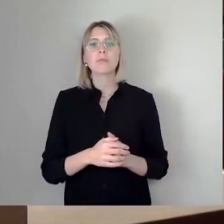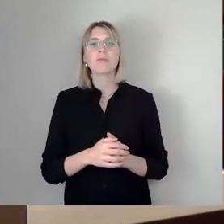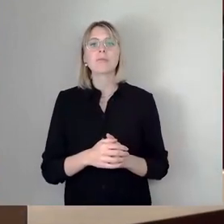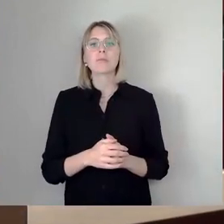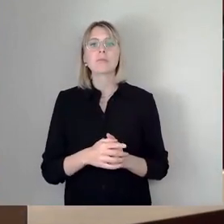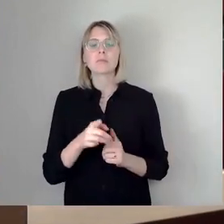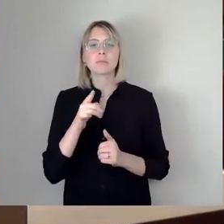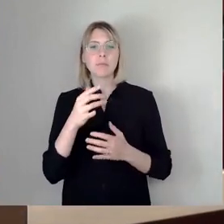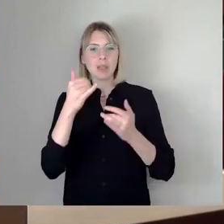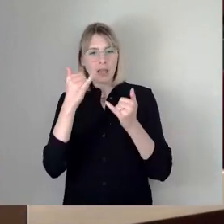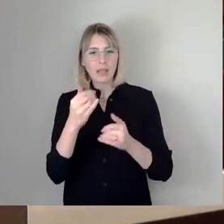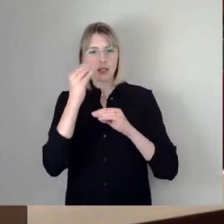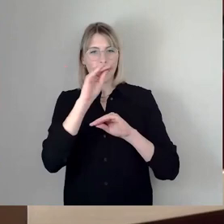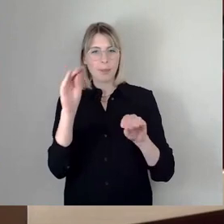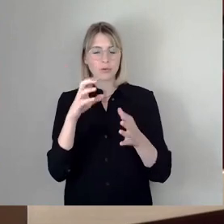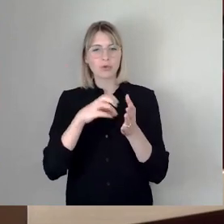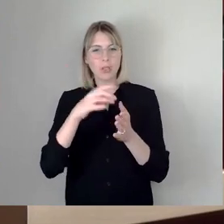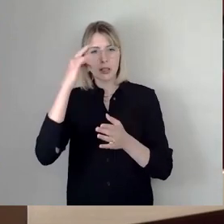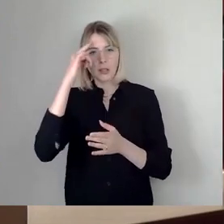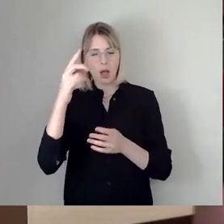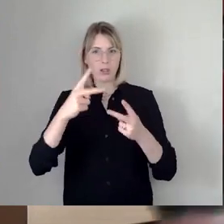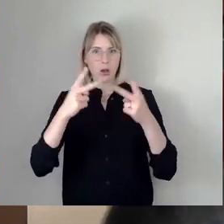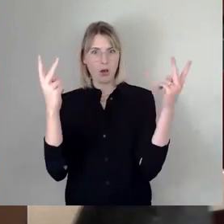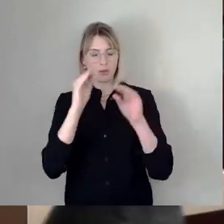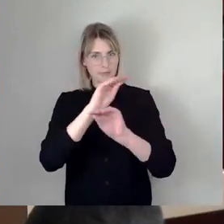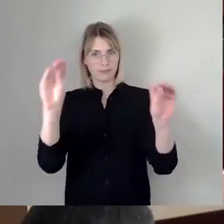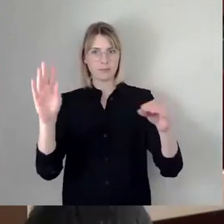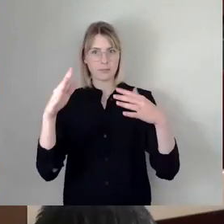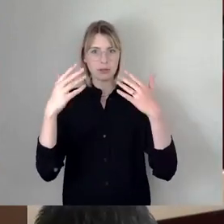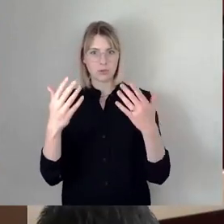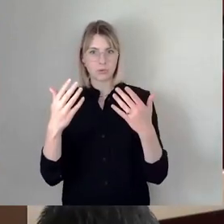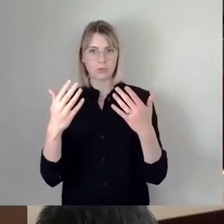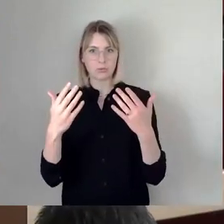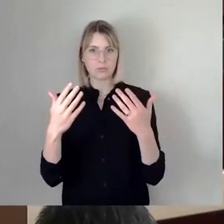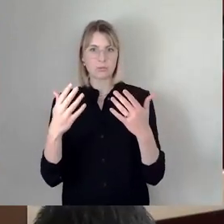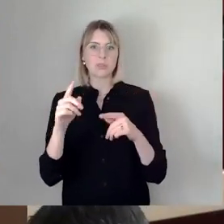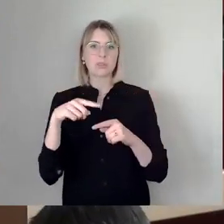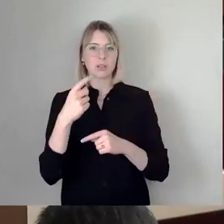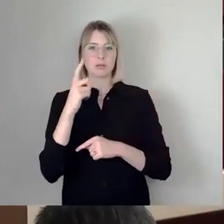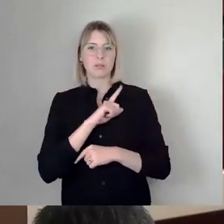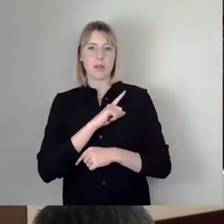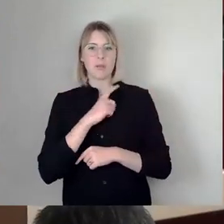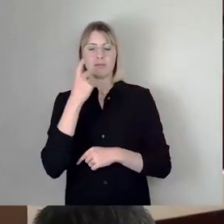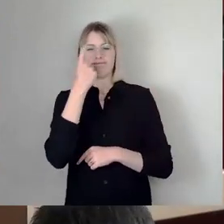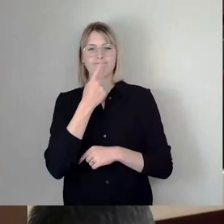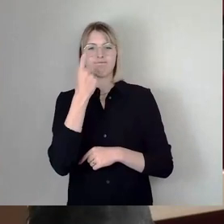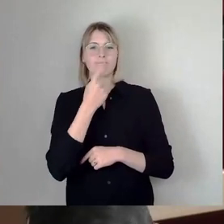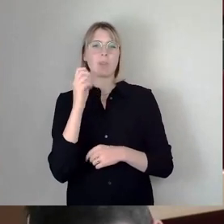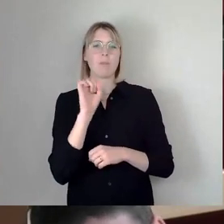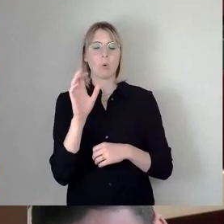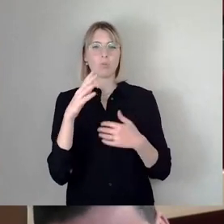Information dem Stadtrat gegenüber öffentlich gemacht wurde, dann wundere ich mich, dass unser Kompromissvorschlag, der ja